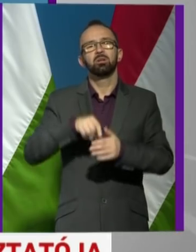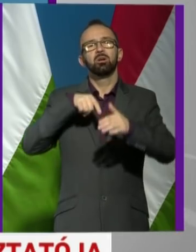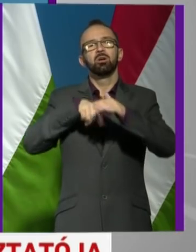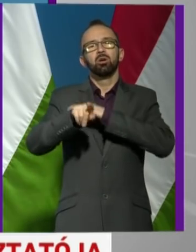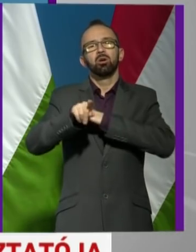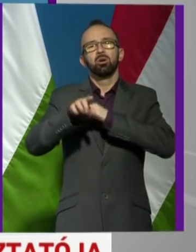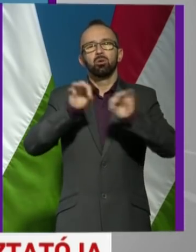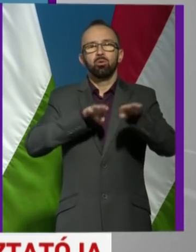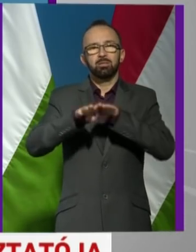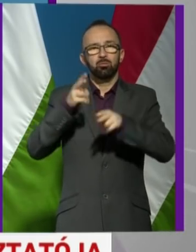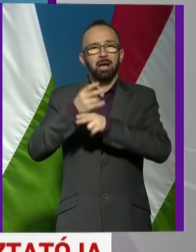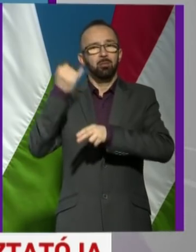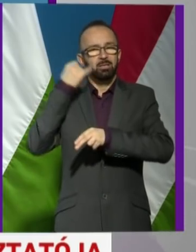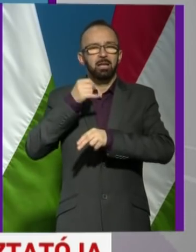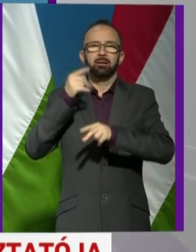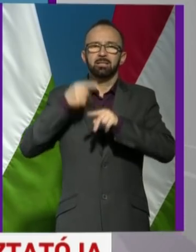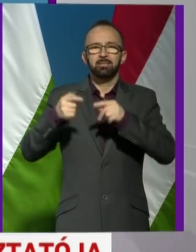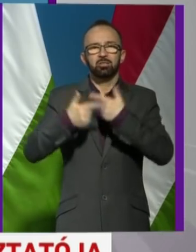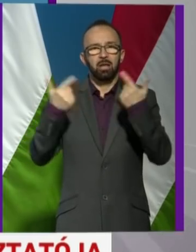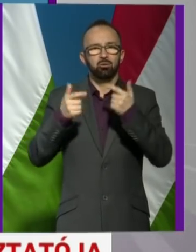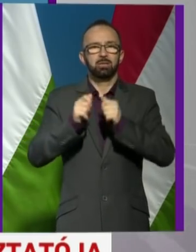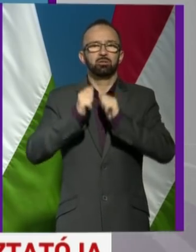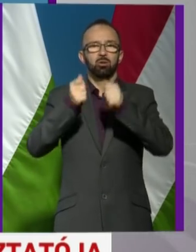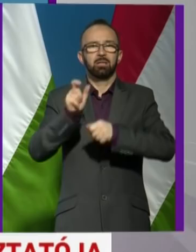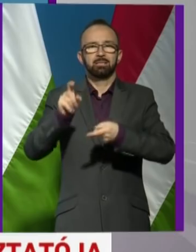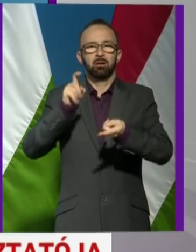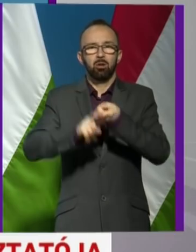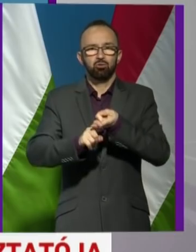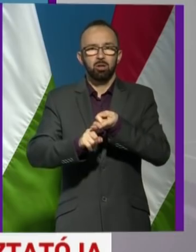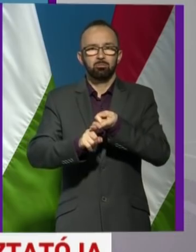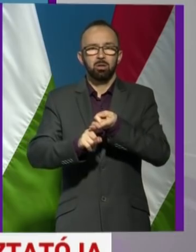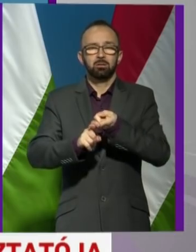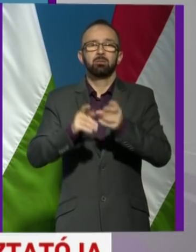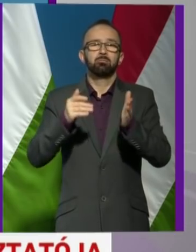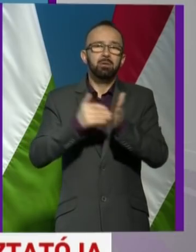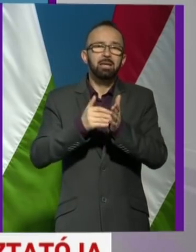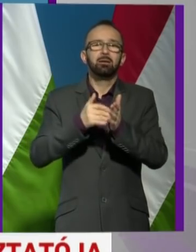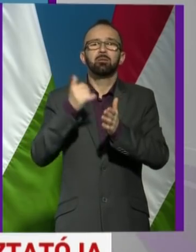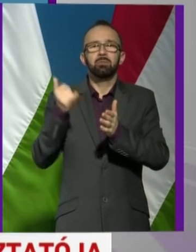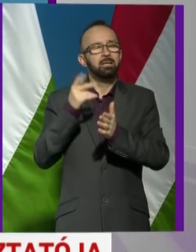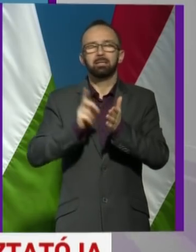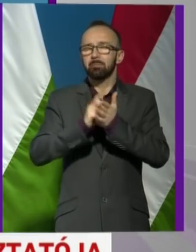államtitkárra nagyon részletes tájékoztatást adott ezzel kapcsolatosan, még mindig nem késő regisztrálni erre a konzuli